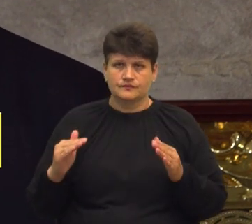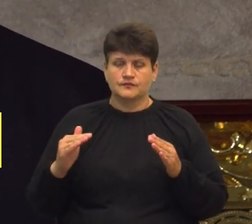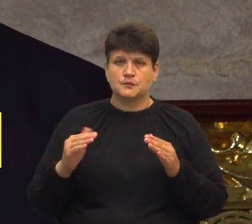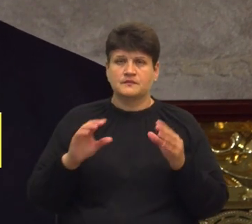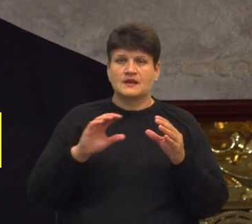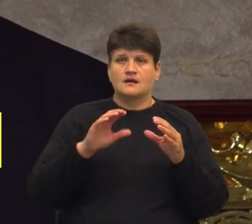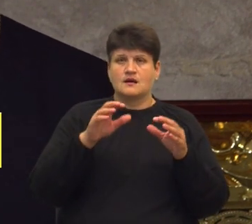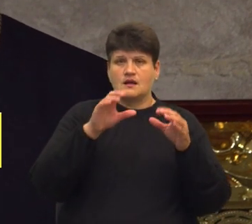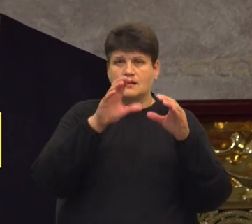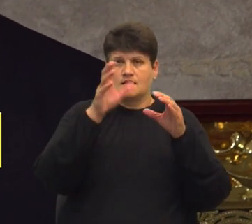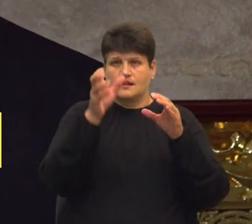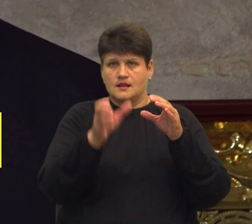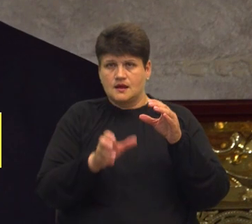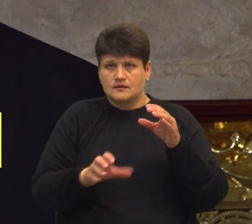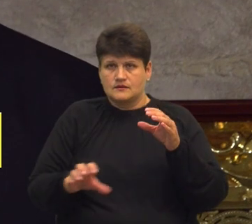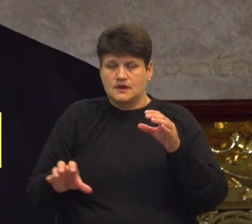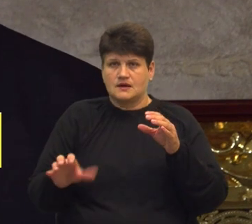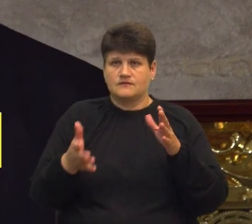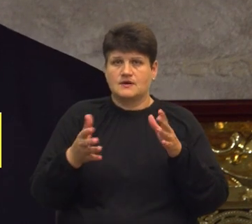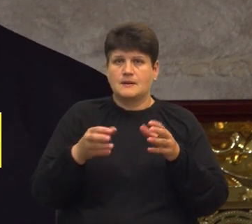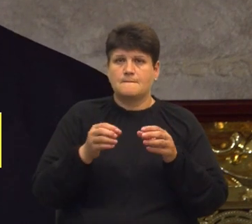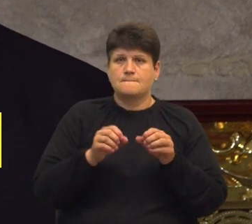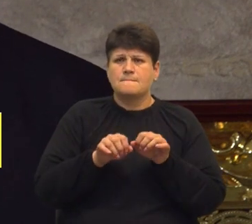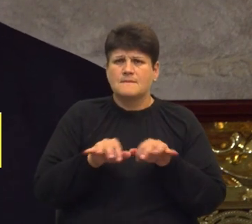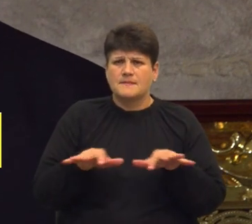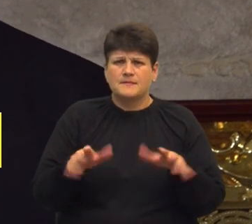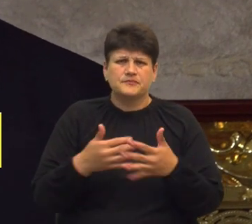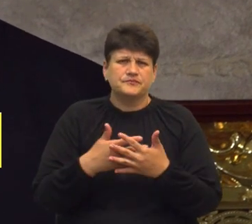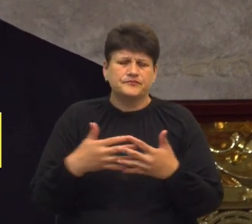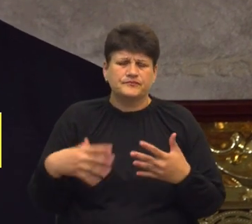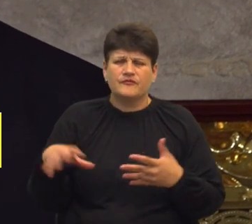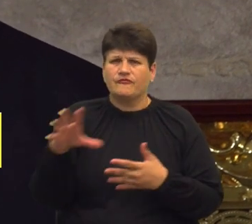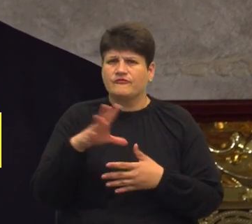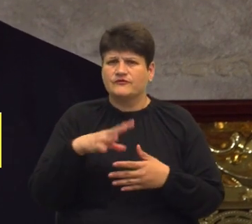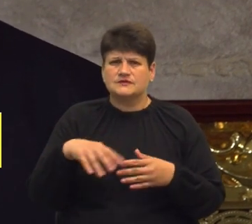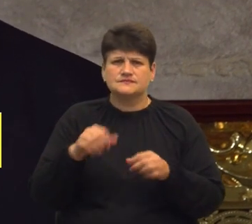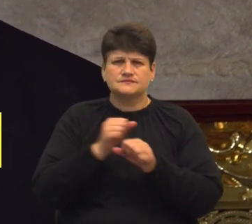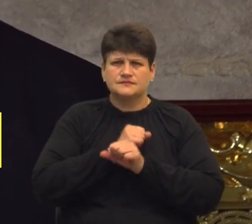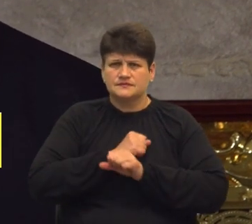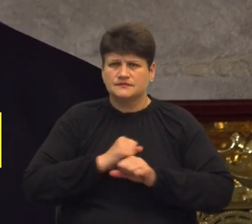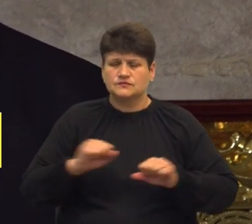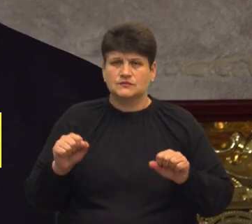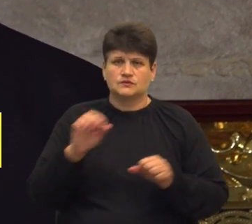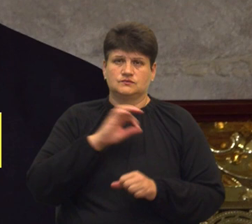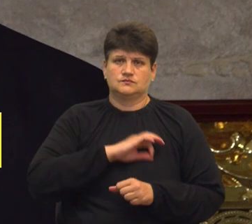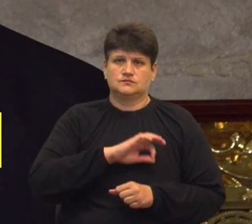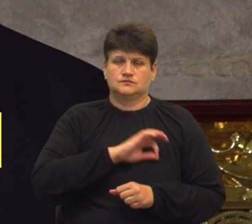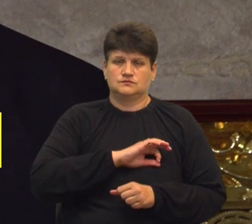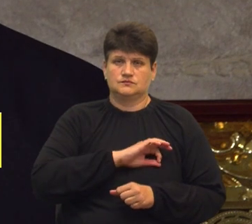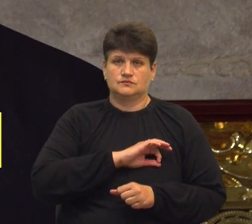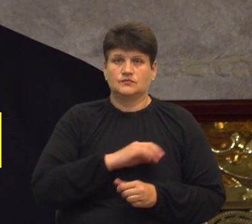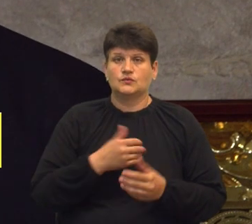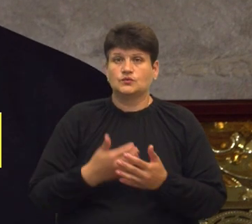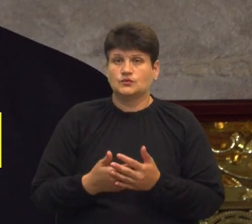каналізація, ані мережі абсолютно не надаються до використання. Тобто